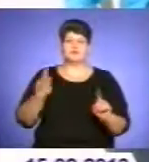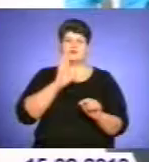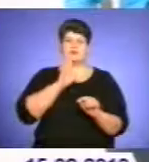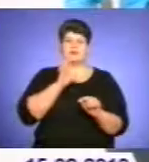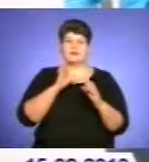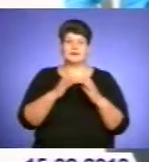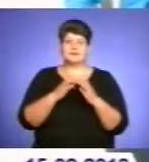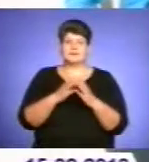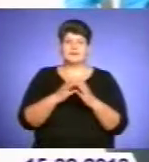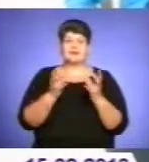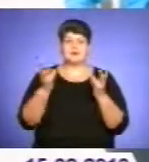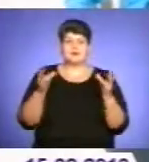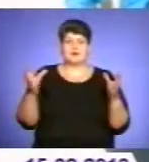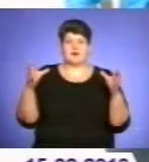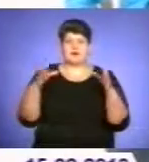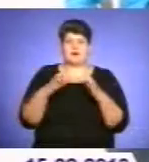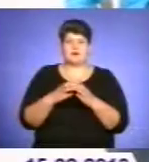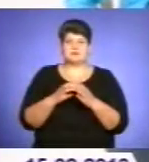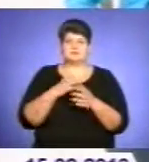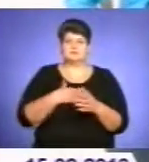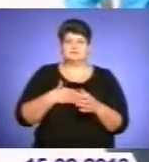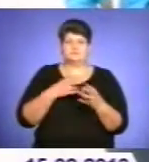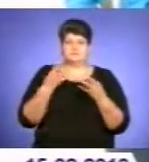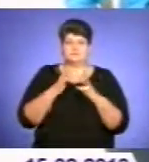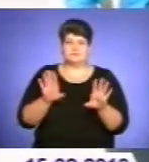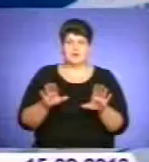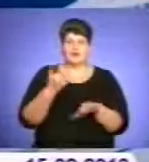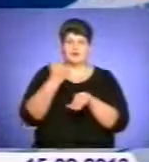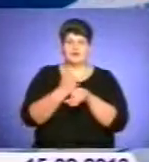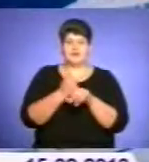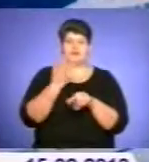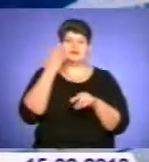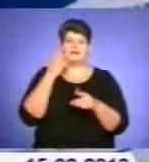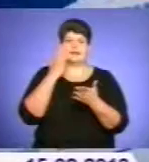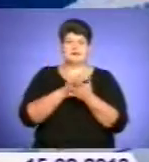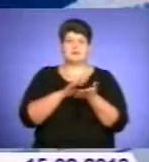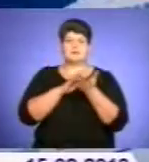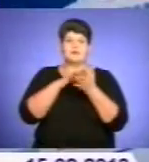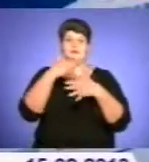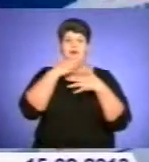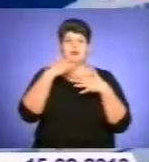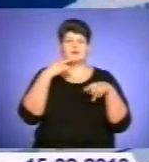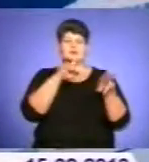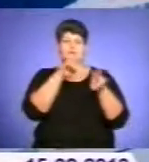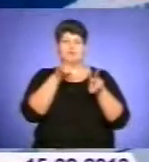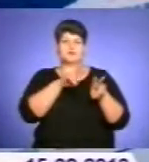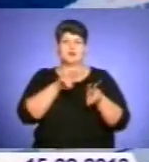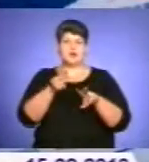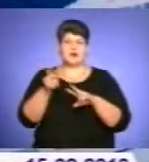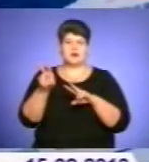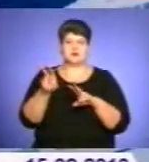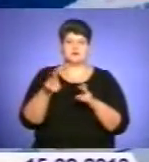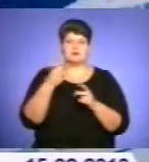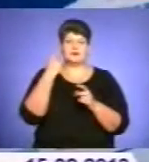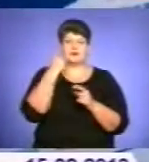потрібно триматися разом і не хвилюватися. І найголовніше, під час таких подорожей треба багато спостерігати, адже вічна віч